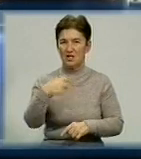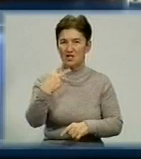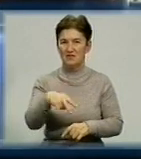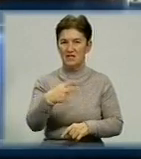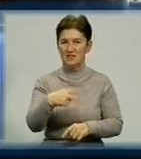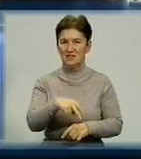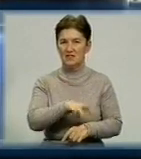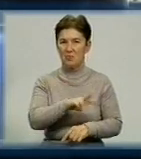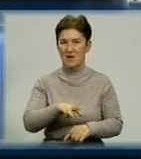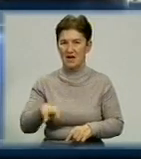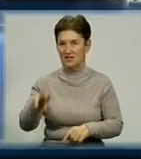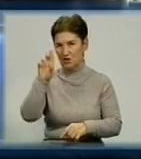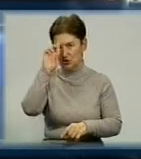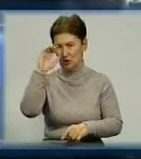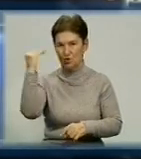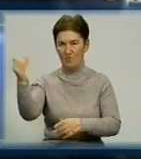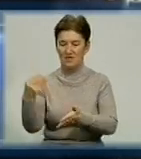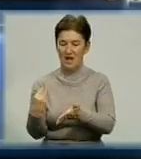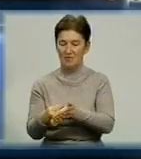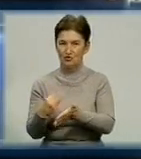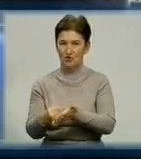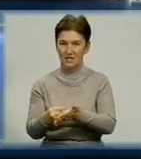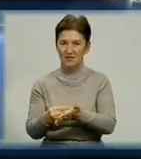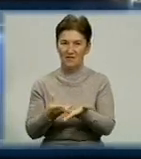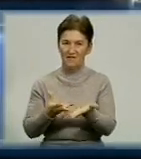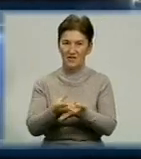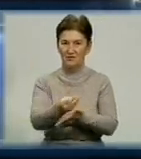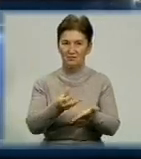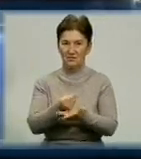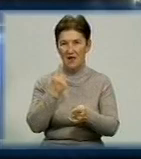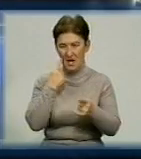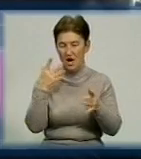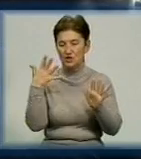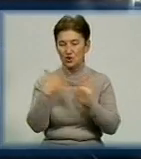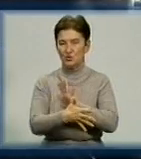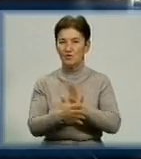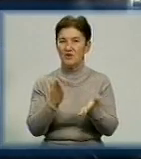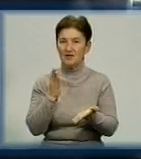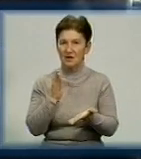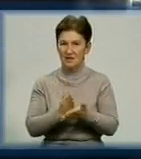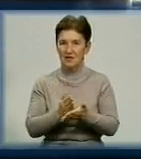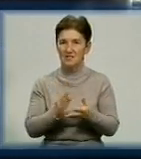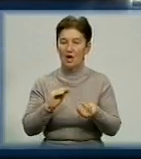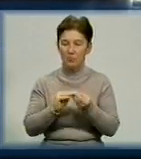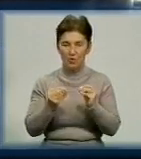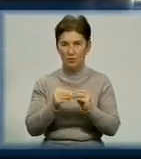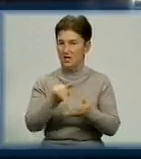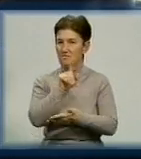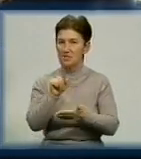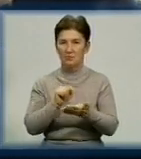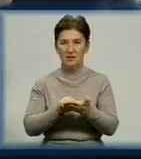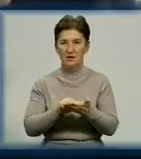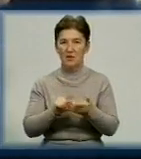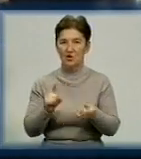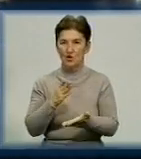бюджету є фінансування відповідних програм. Але, зрозуміло, є ті проблемні питання, які сьогодні стоять